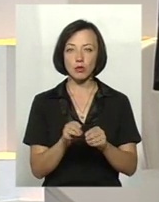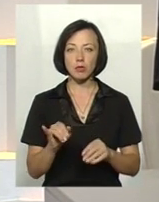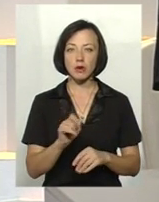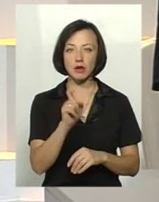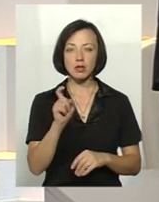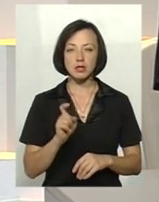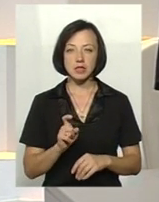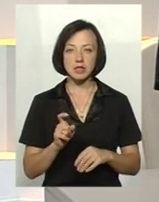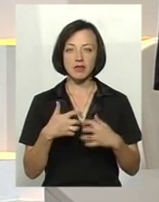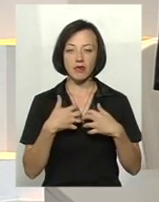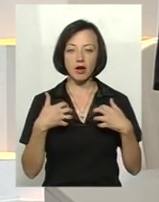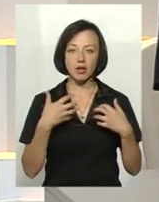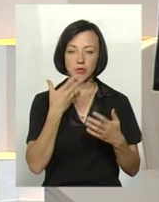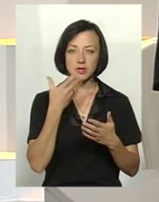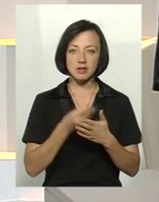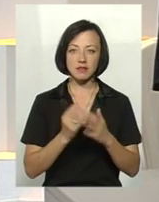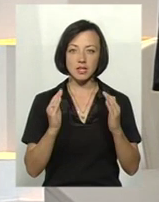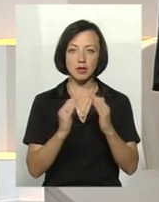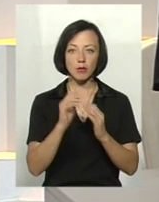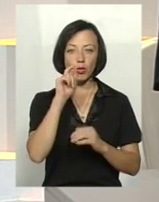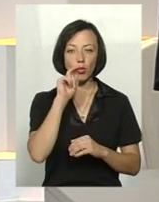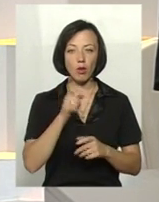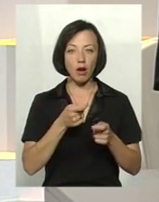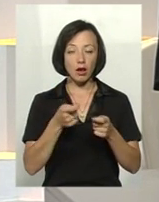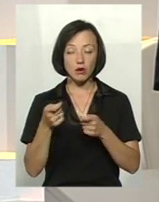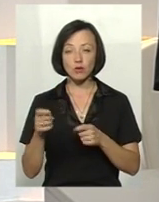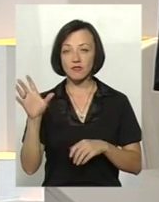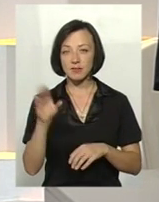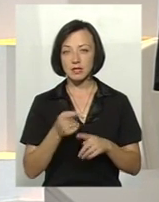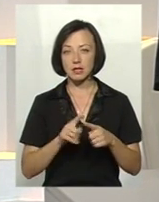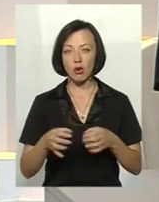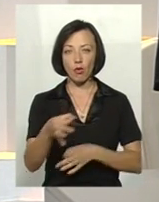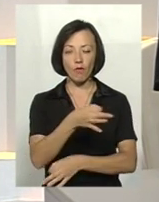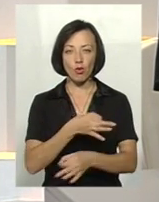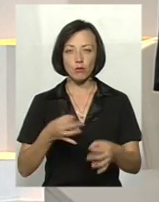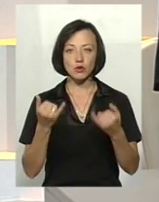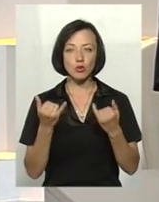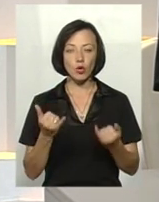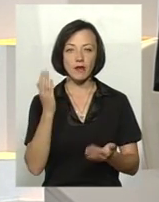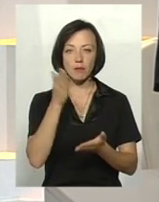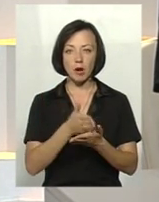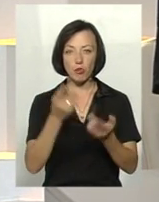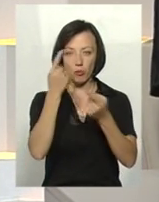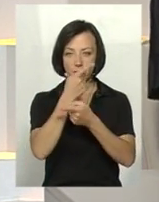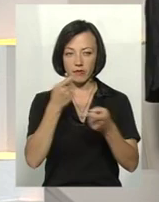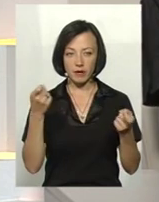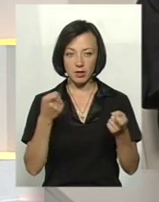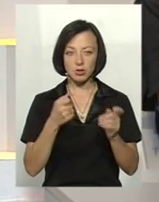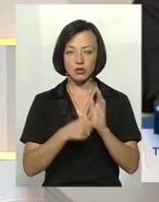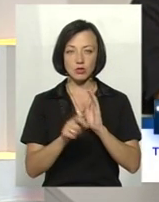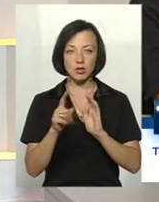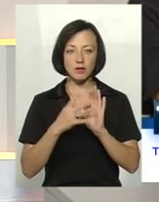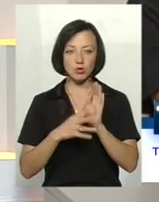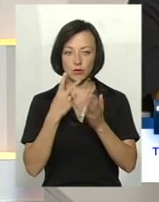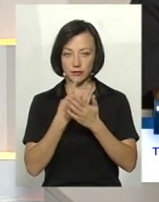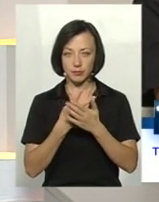військими тваринами Україною? Про це все говоримо сьогодні в прямому ефірі. 61-90